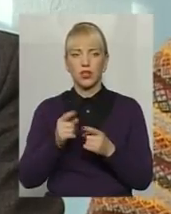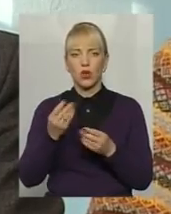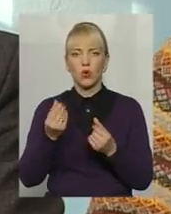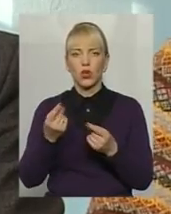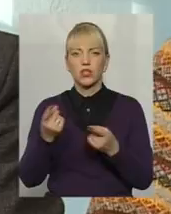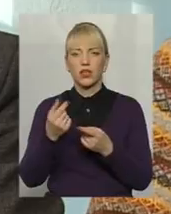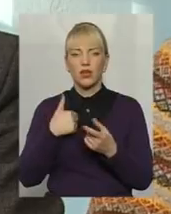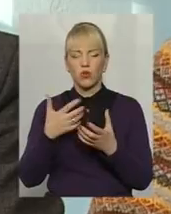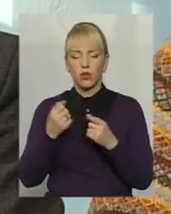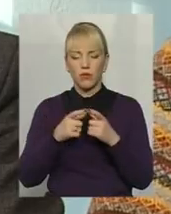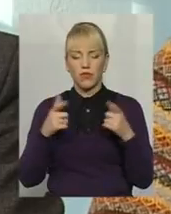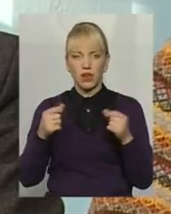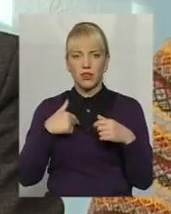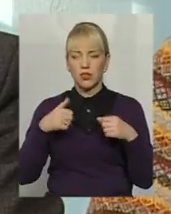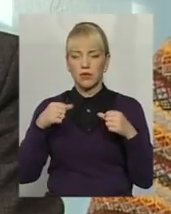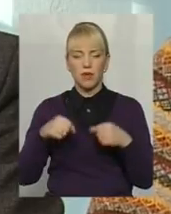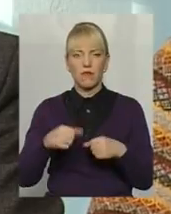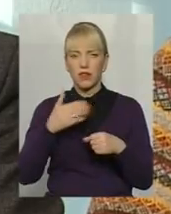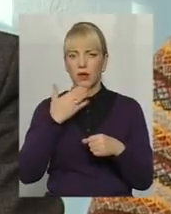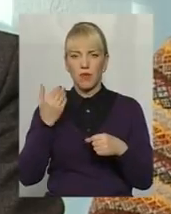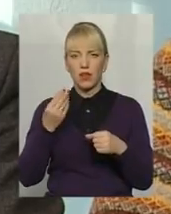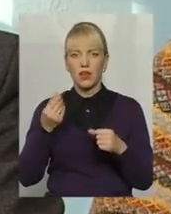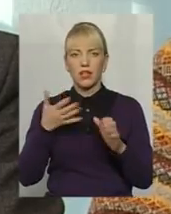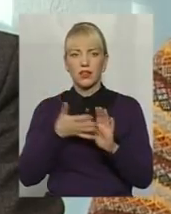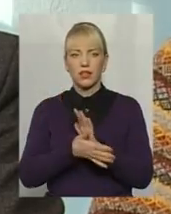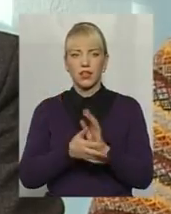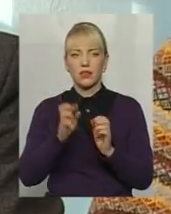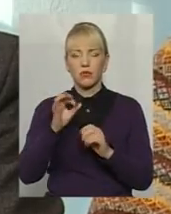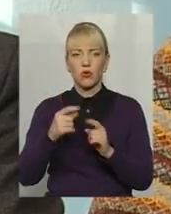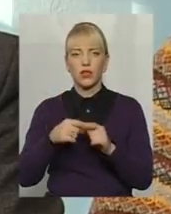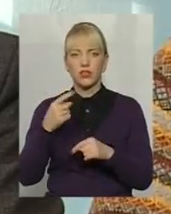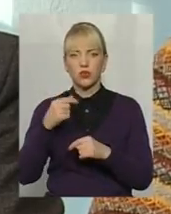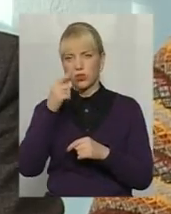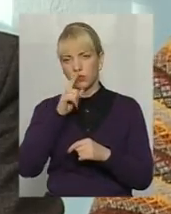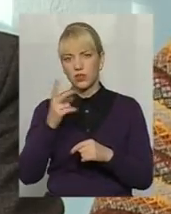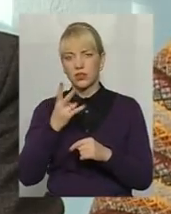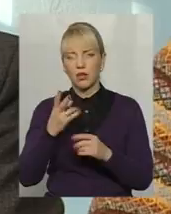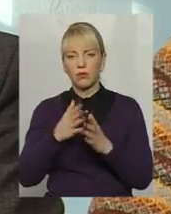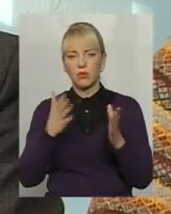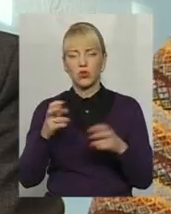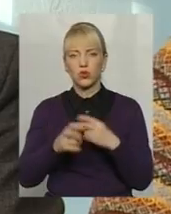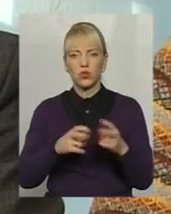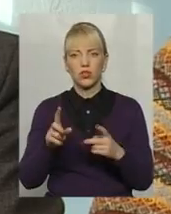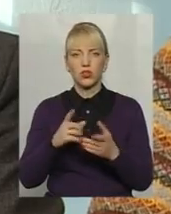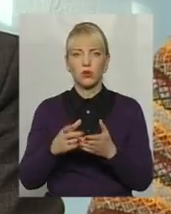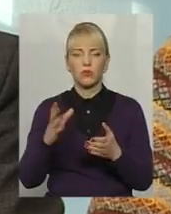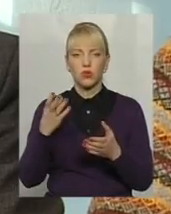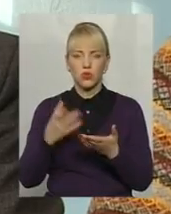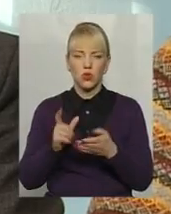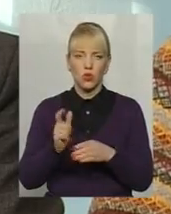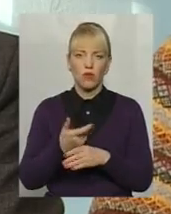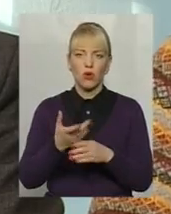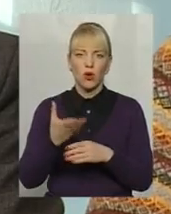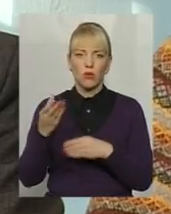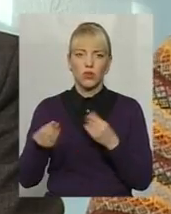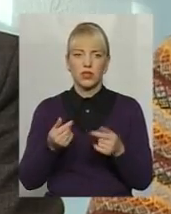тратити не маю права, тому що на слідуючий місяць мені прийдеться більше шукати, щоб знову прогнати по рахунку, виплатити офіційну заробітну плату, заплатити податок.